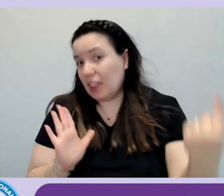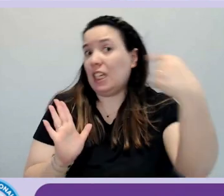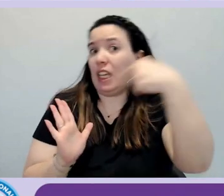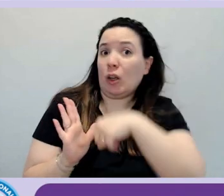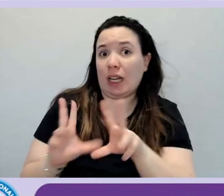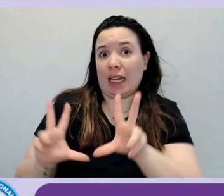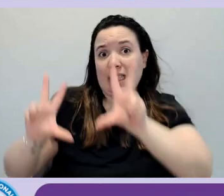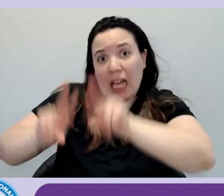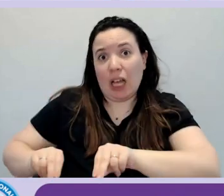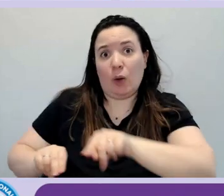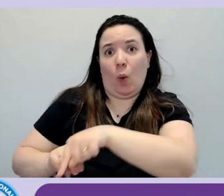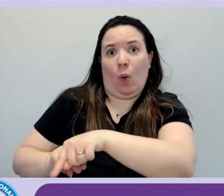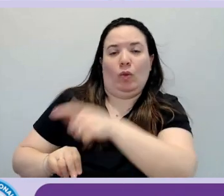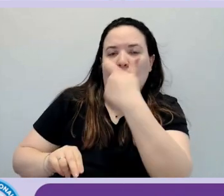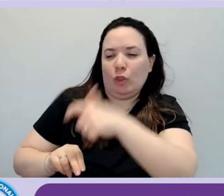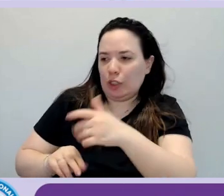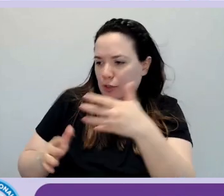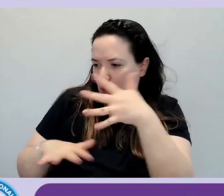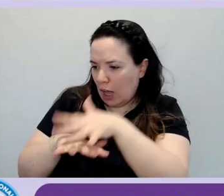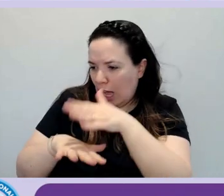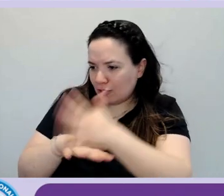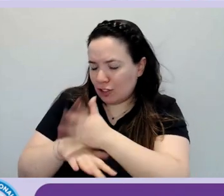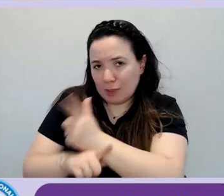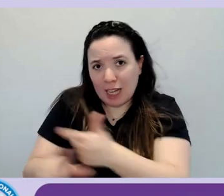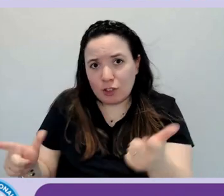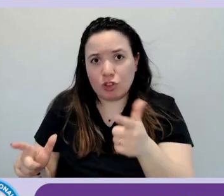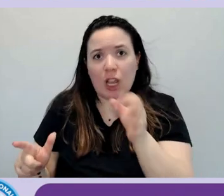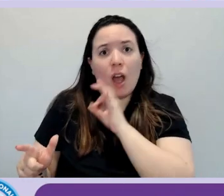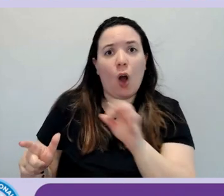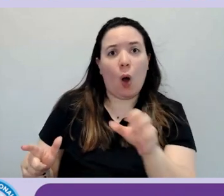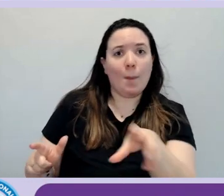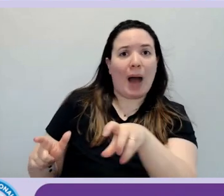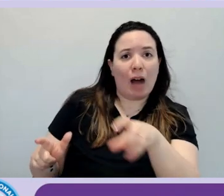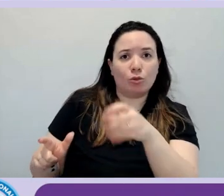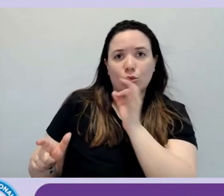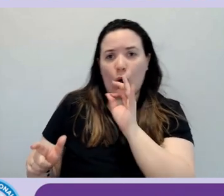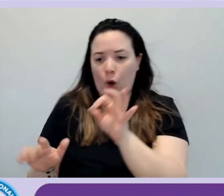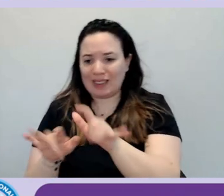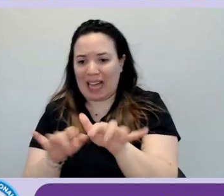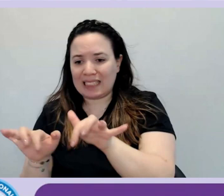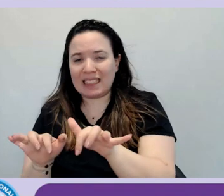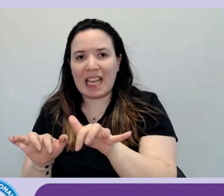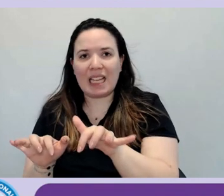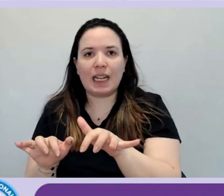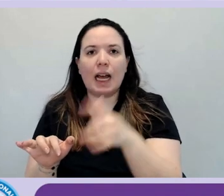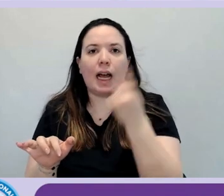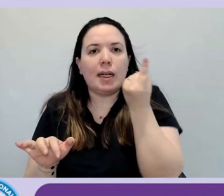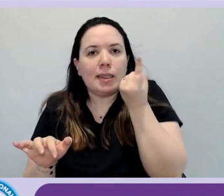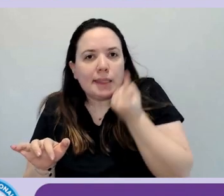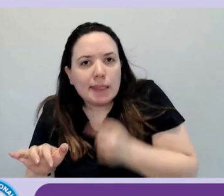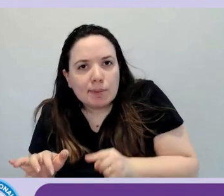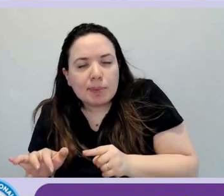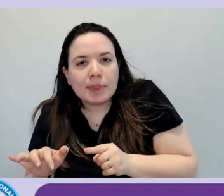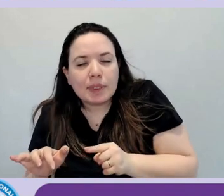oggetto perché non lo posso usare tramite tastiera e diciamo cose che per noi quotidianamente sono fatte di buon